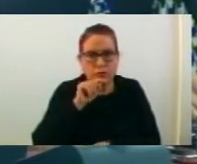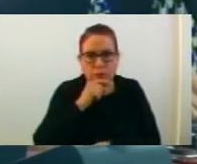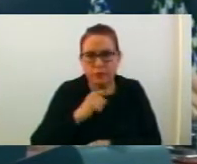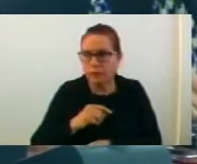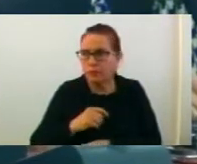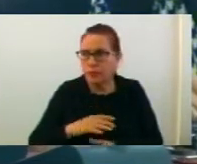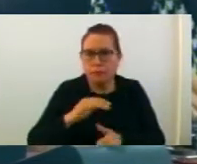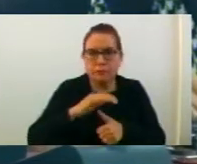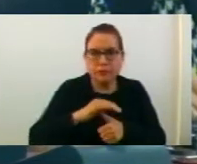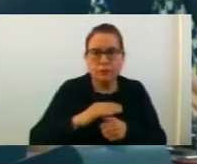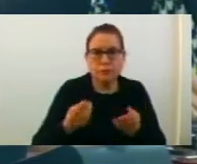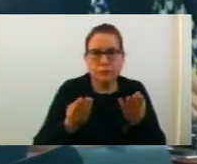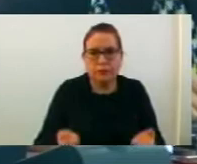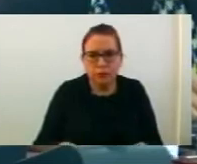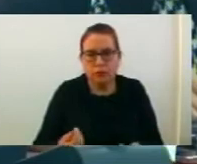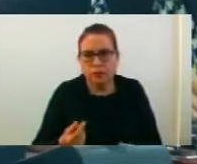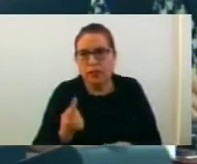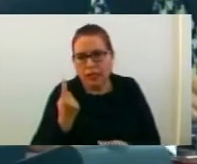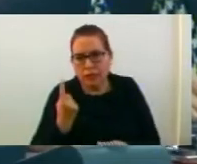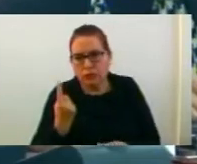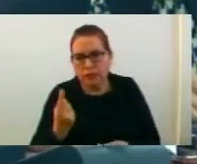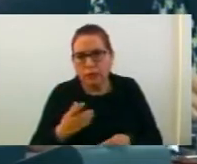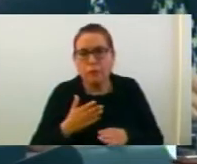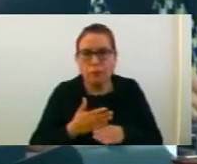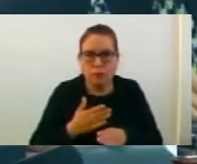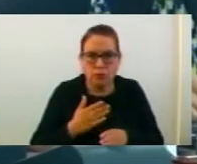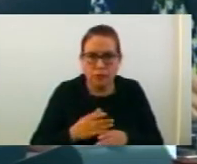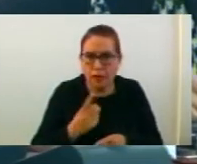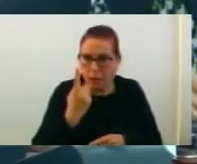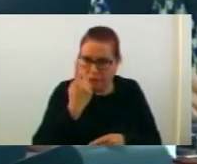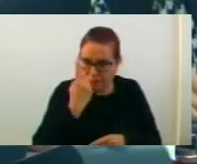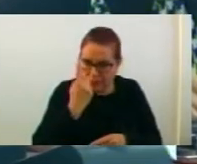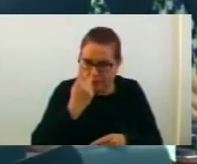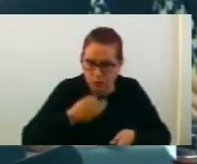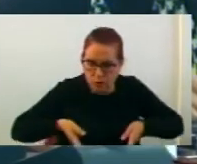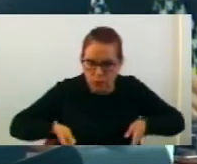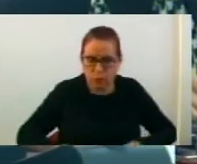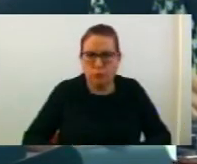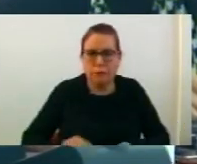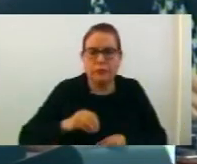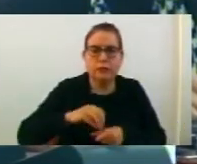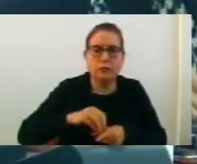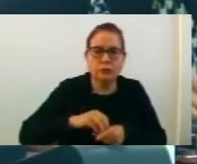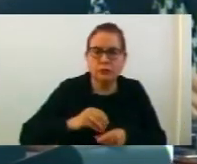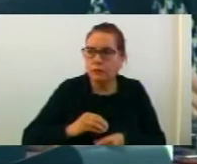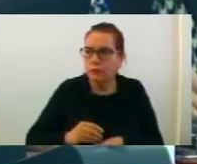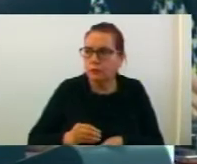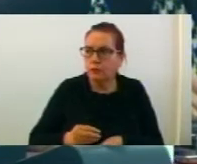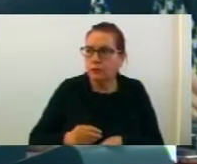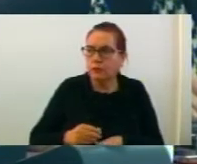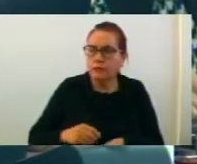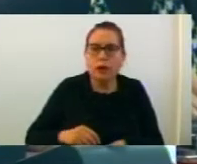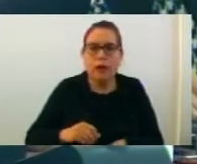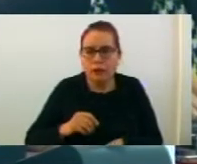градоначалникот предлага доделување на еднократна парична помош од буджетот на община Струмица за новороденче со